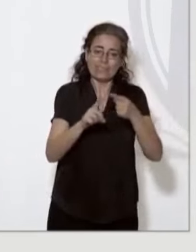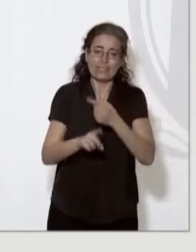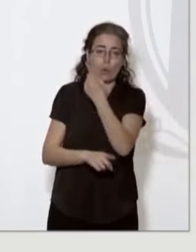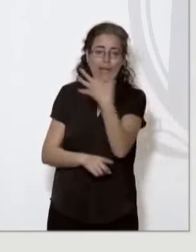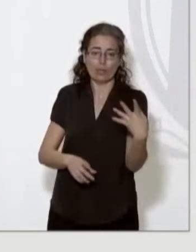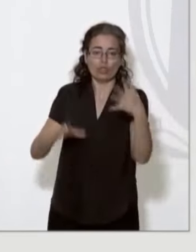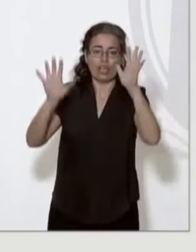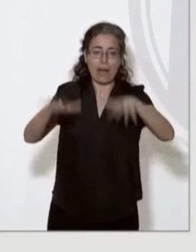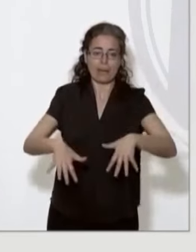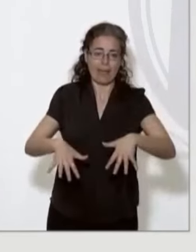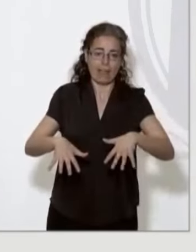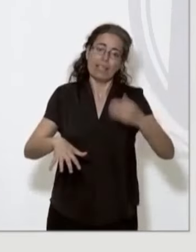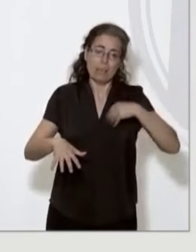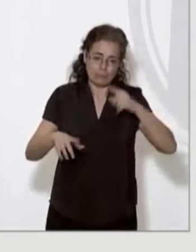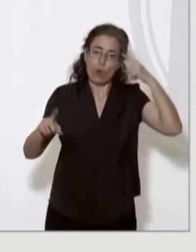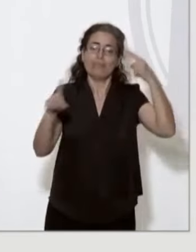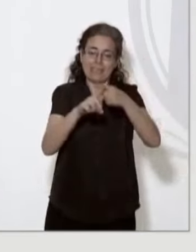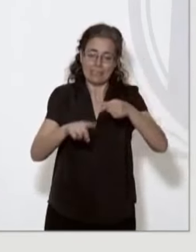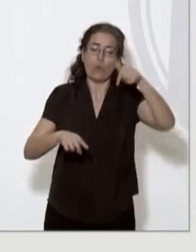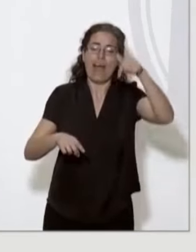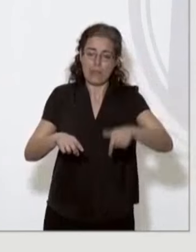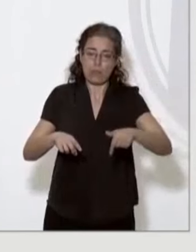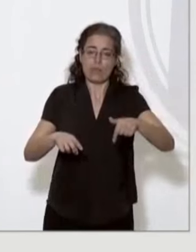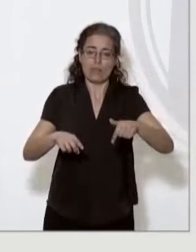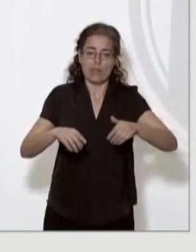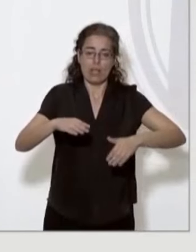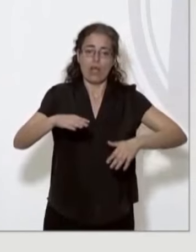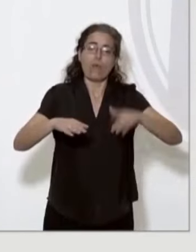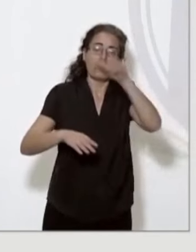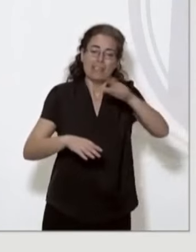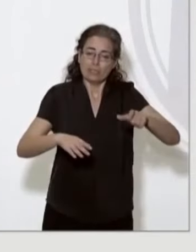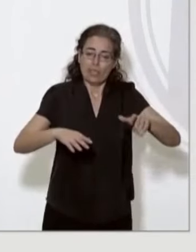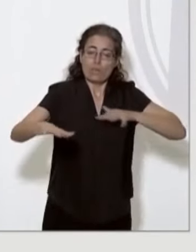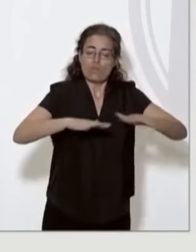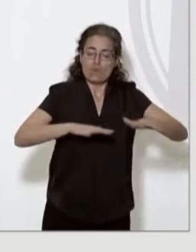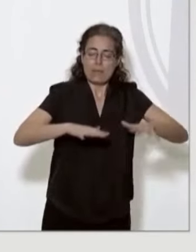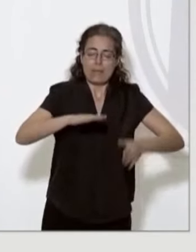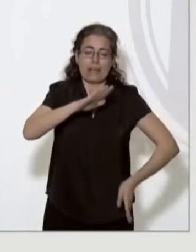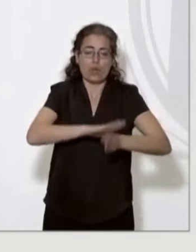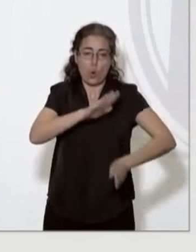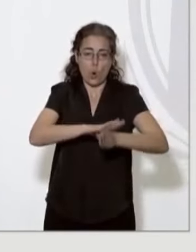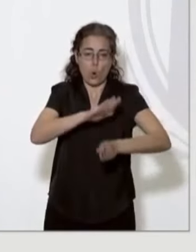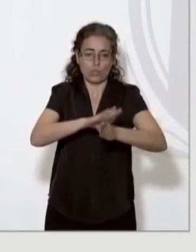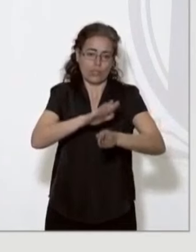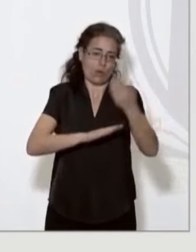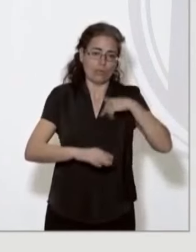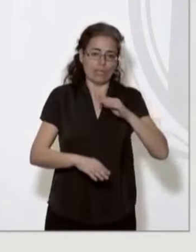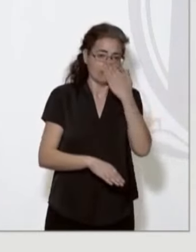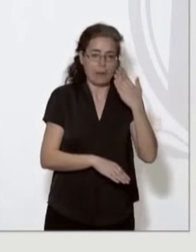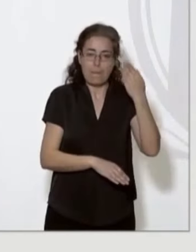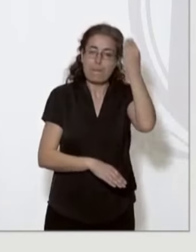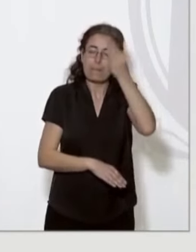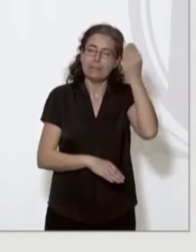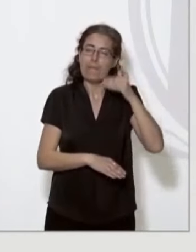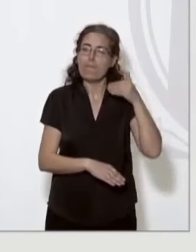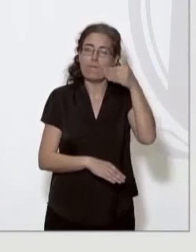i aquest és un objectiu que segueix movent a tantíssimes persones que ens continua movent a l'hora de plantejar el futur